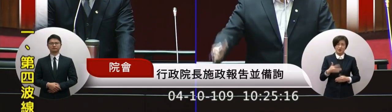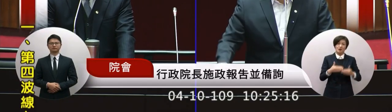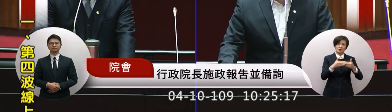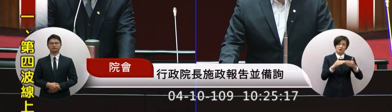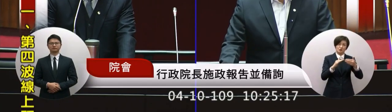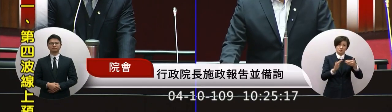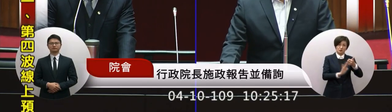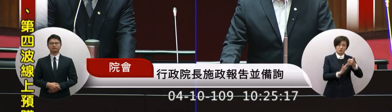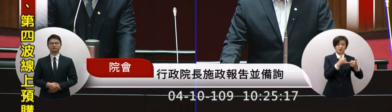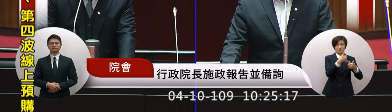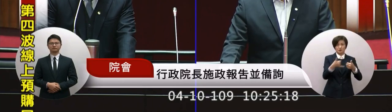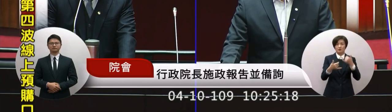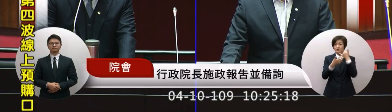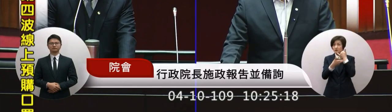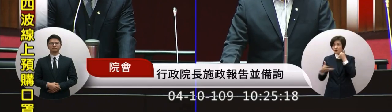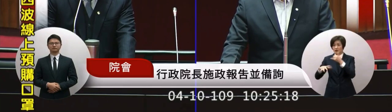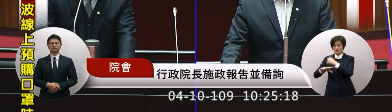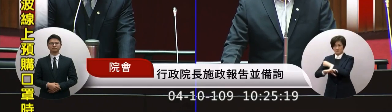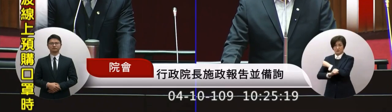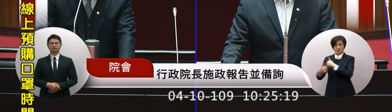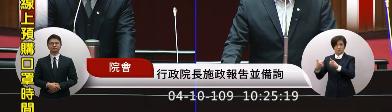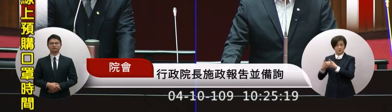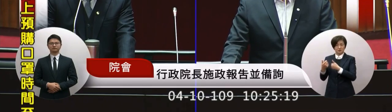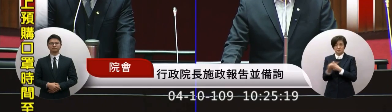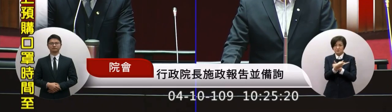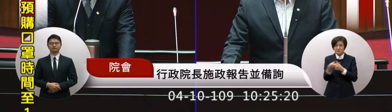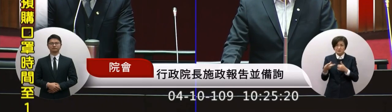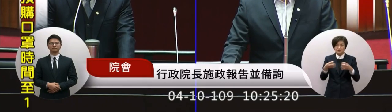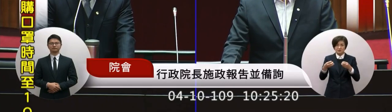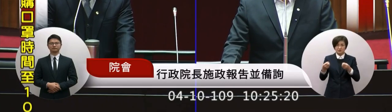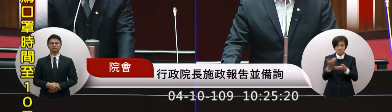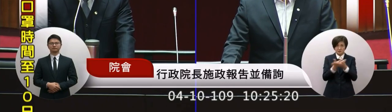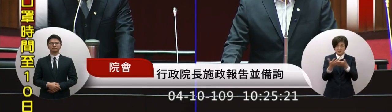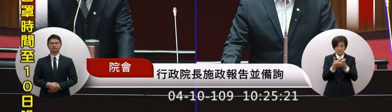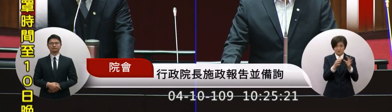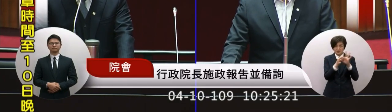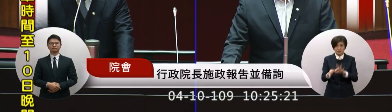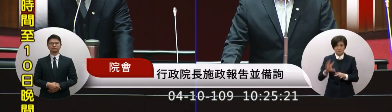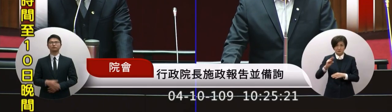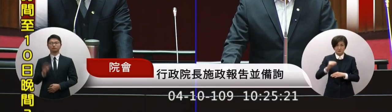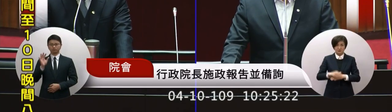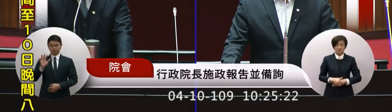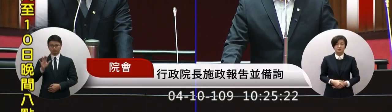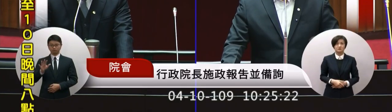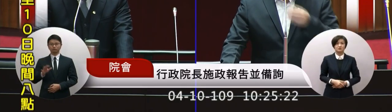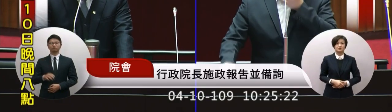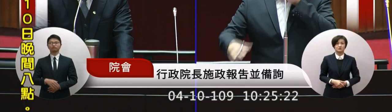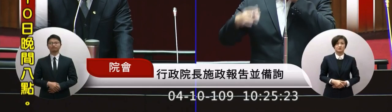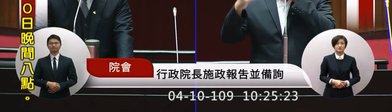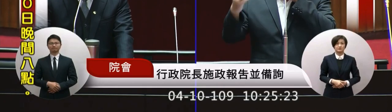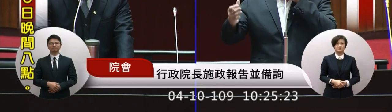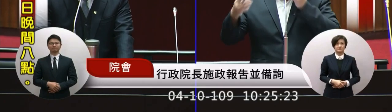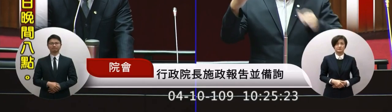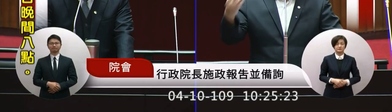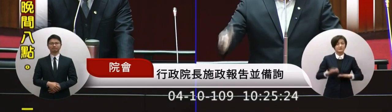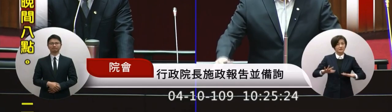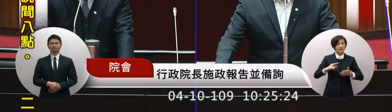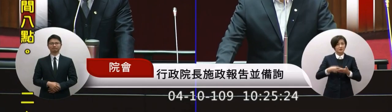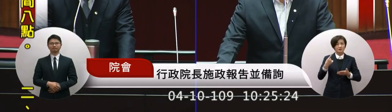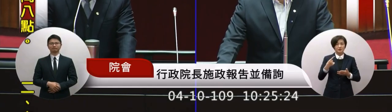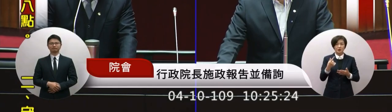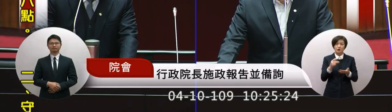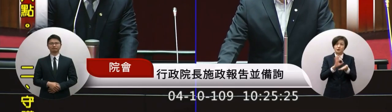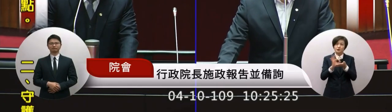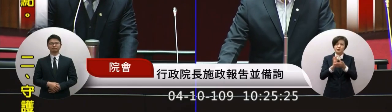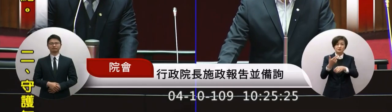陸委會海基會我們有沒有再跟他們繼續的協商談判有謝謝所以我們這一次會用採